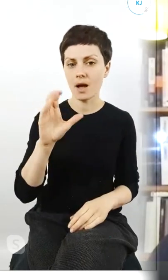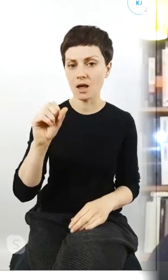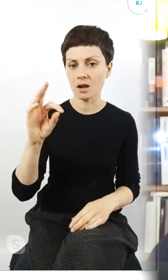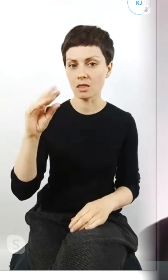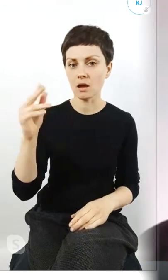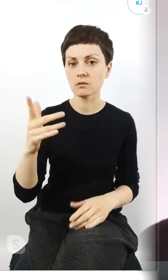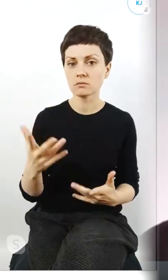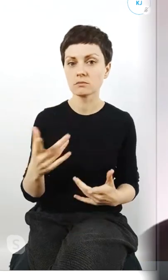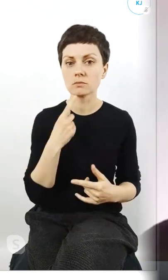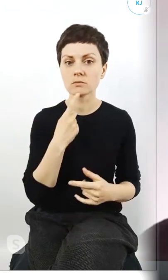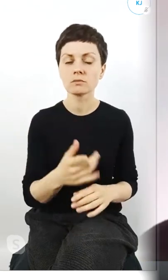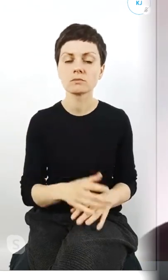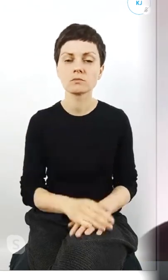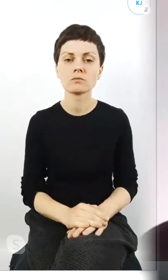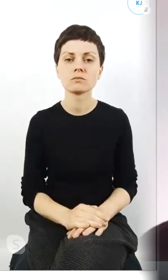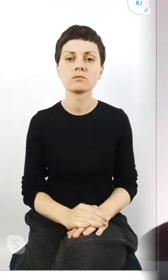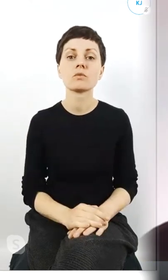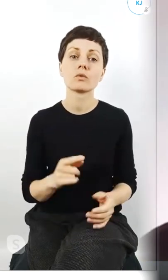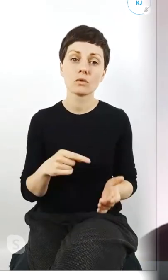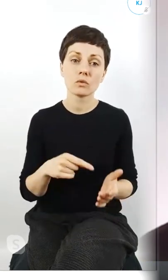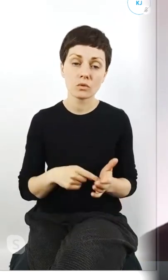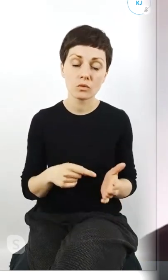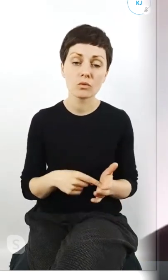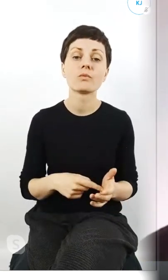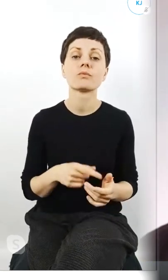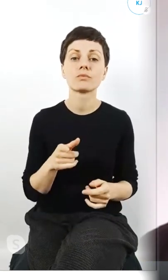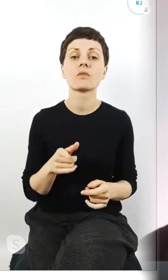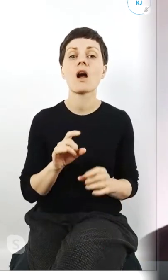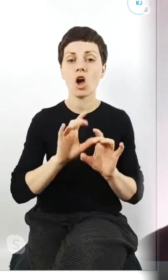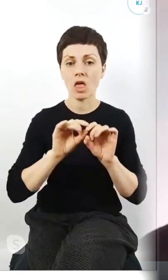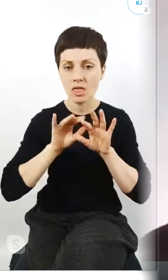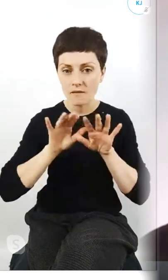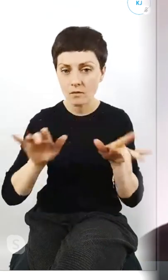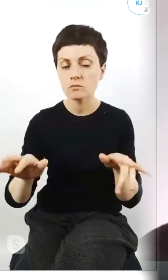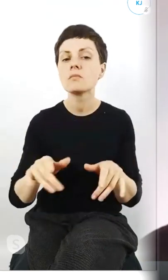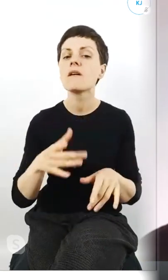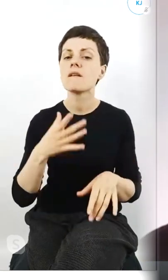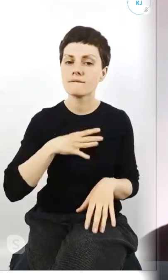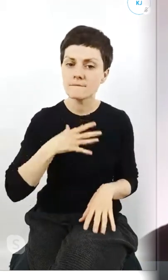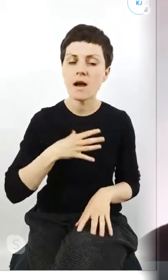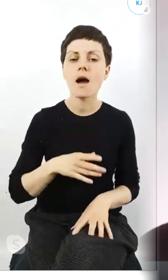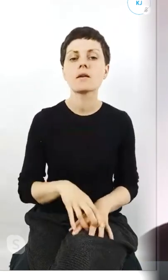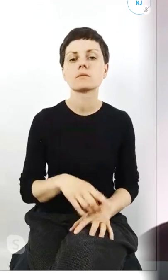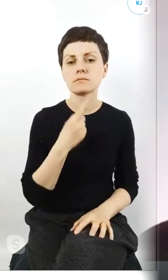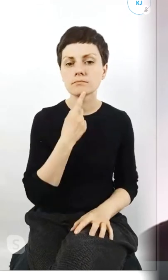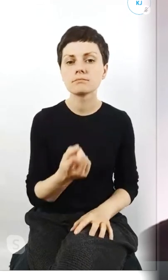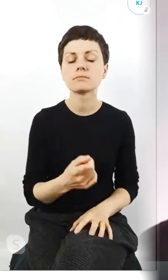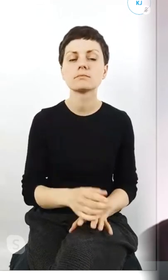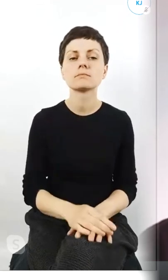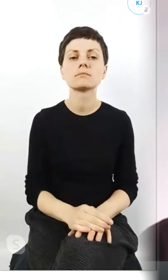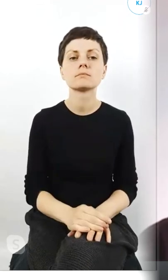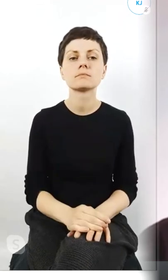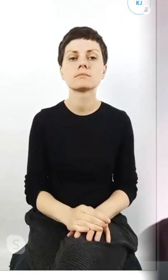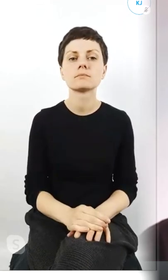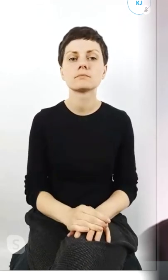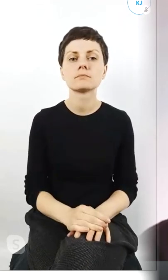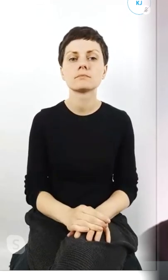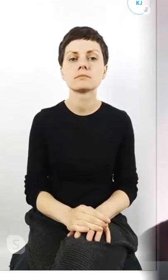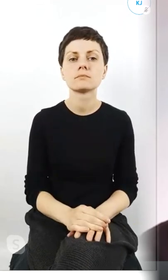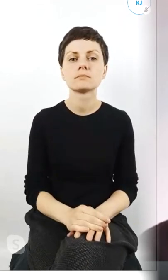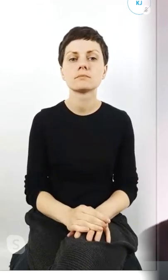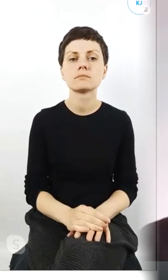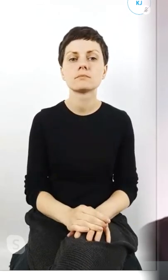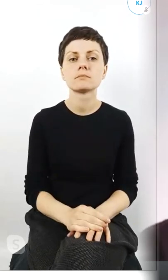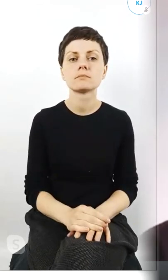jeśli właśnie chodzi o właśnie koronawirusa to warto tutaj wspomnieć że jakby